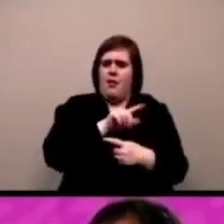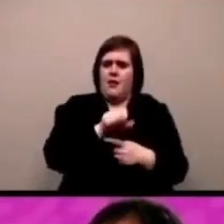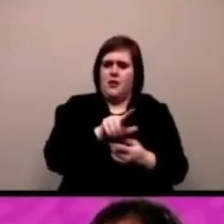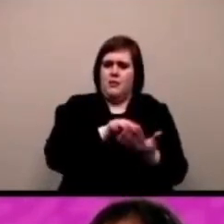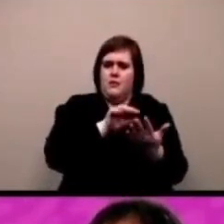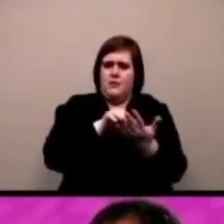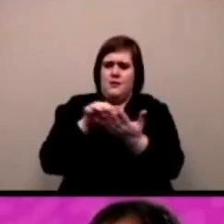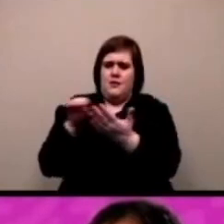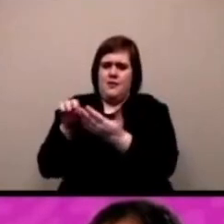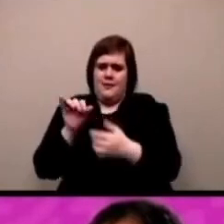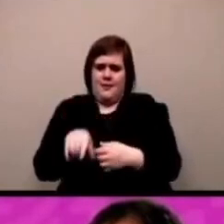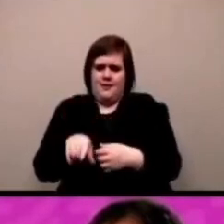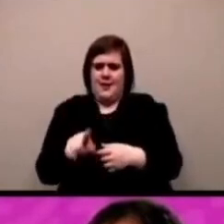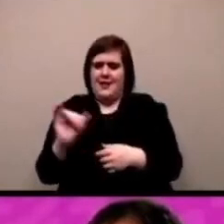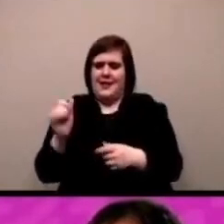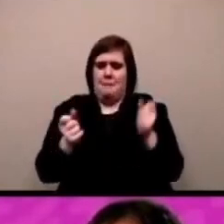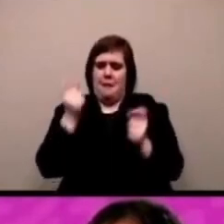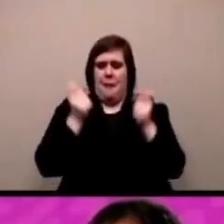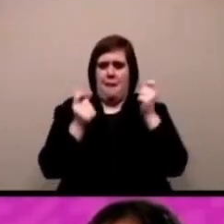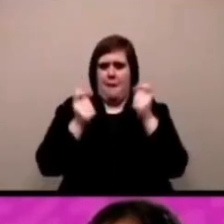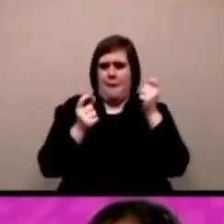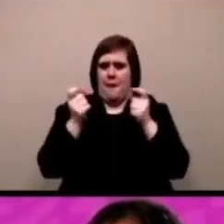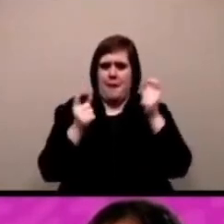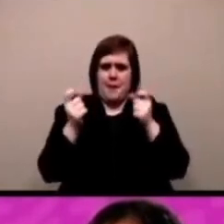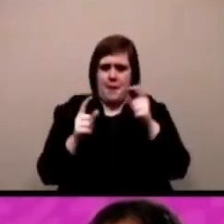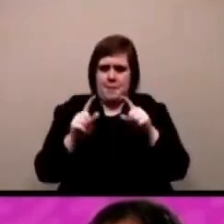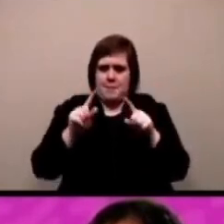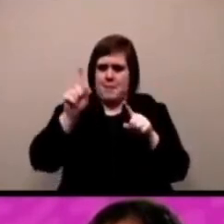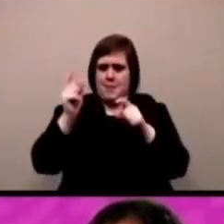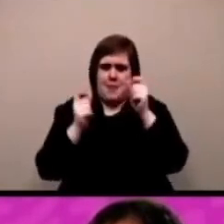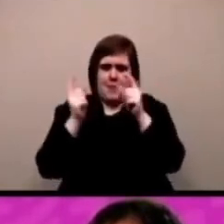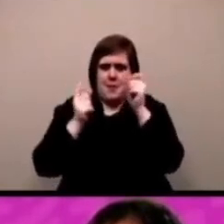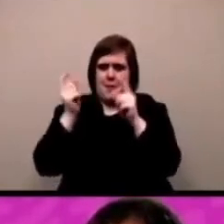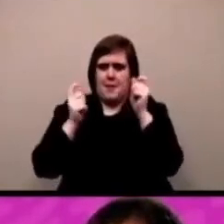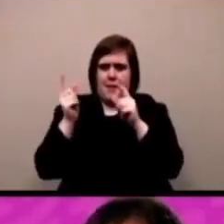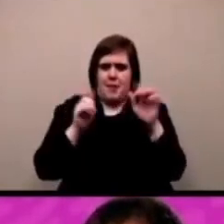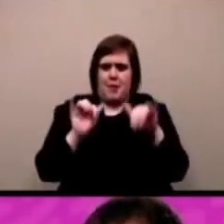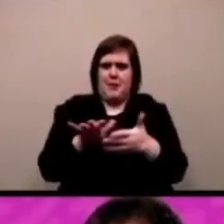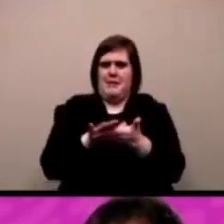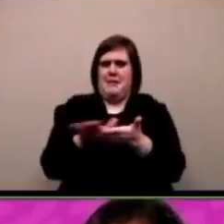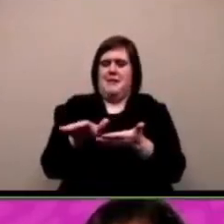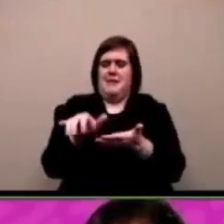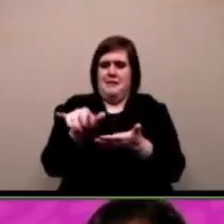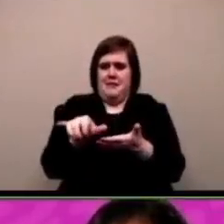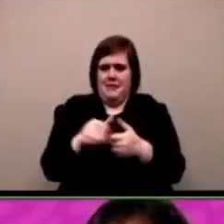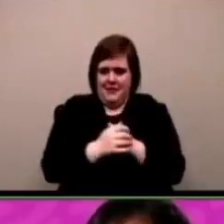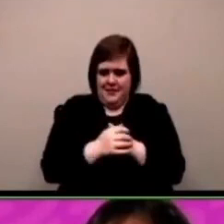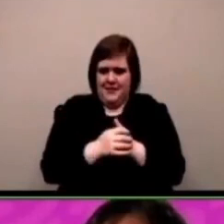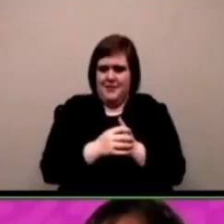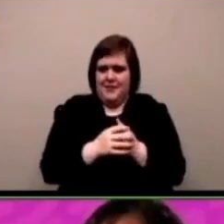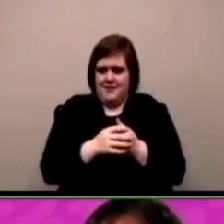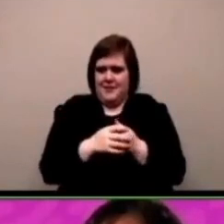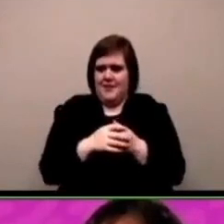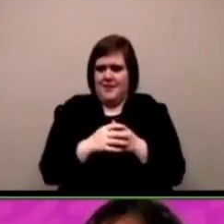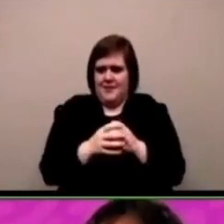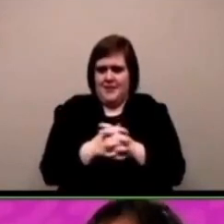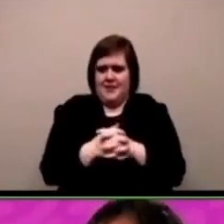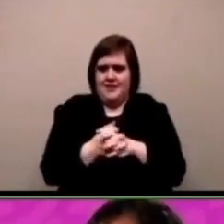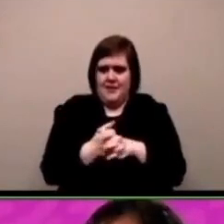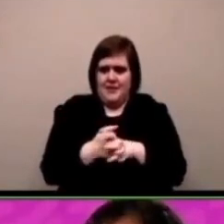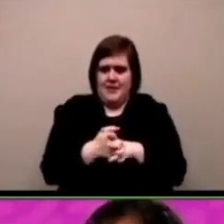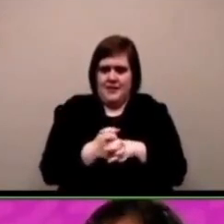ora si muovono ogni volta che premi appaiono più cloni sono come se fossero il